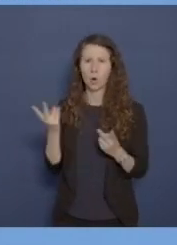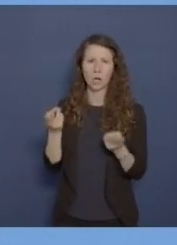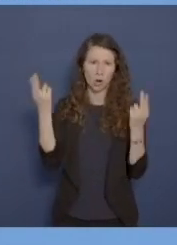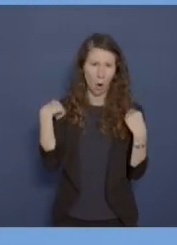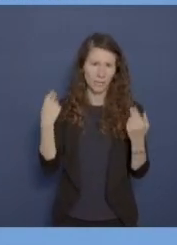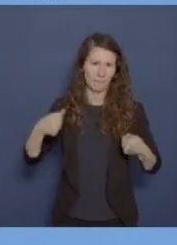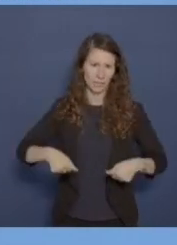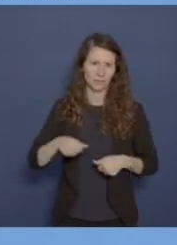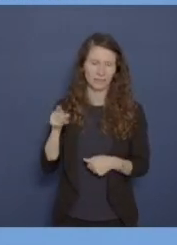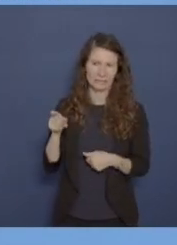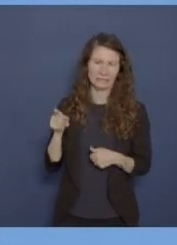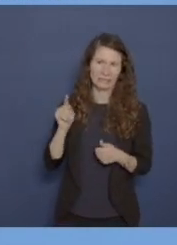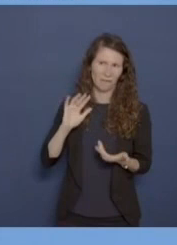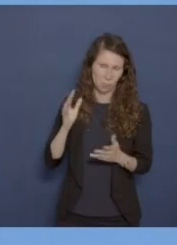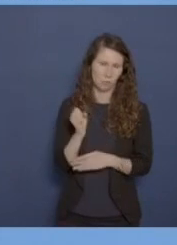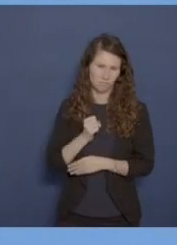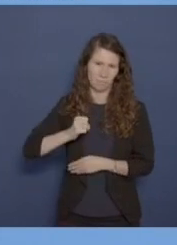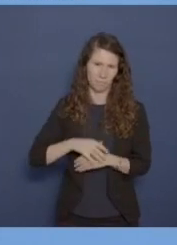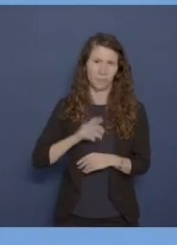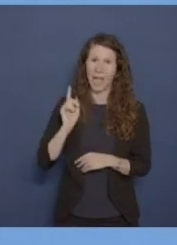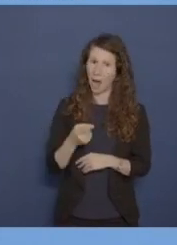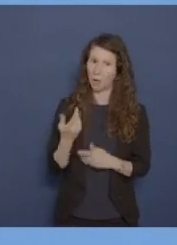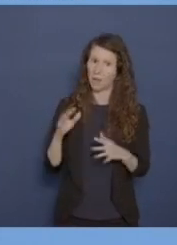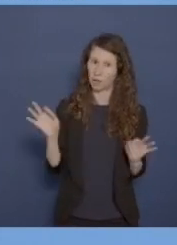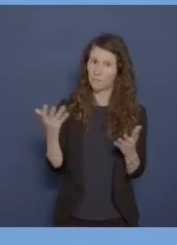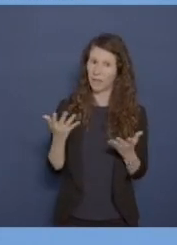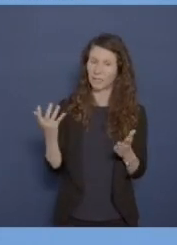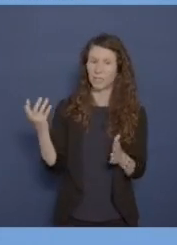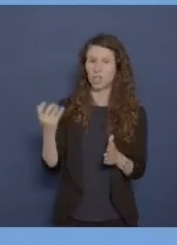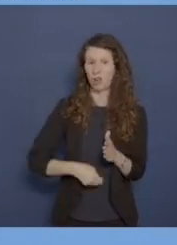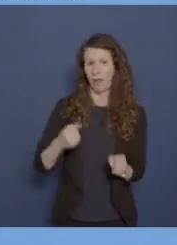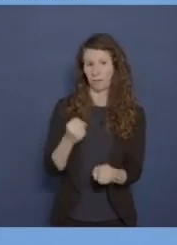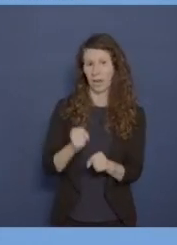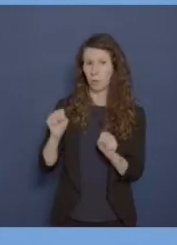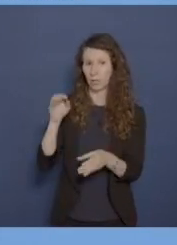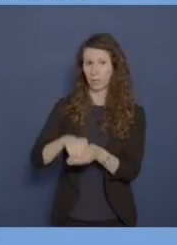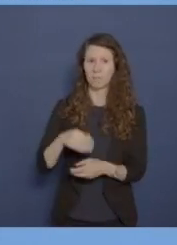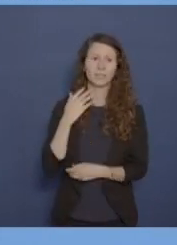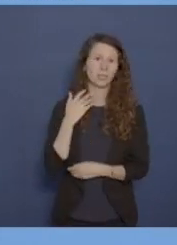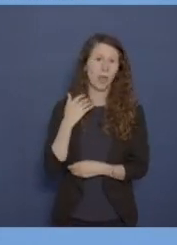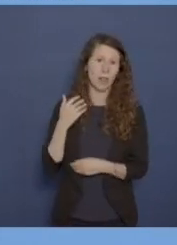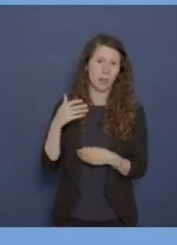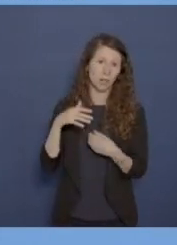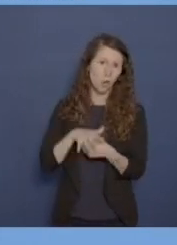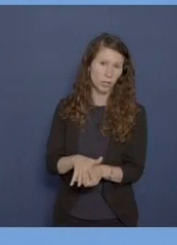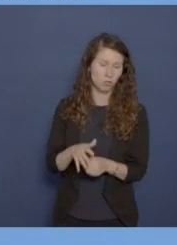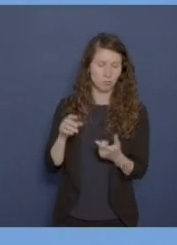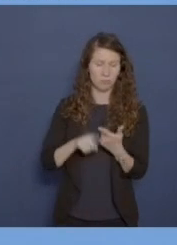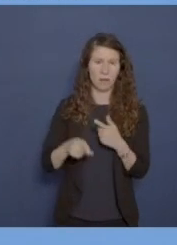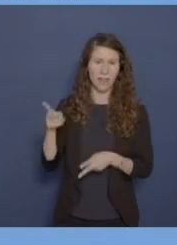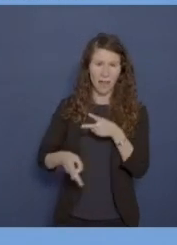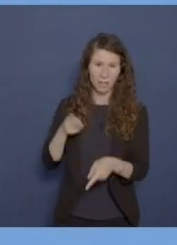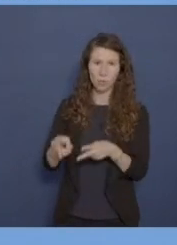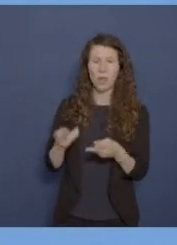Aber was noch viel schlimmer ist, es stehen auch Straftaten in Rede, wie beispielsweise sexuelle Nötigung, Beleidigung